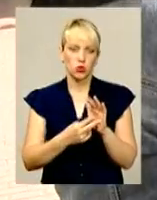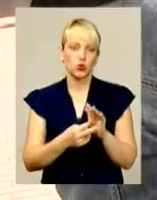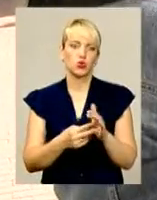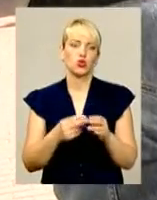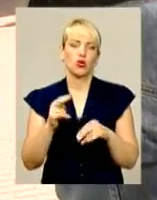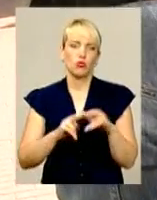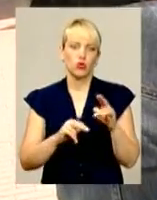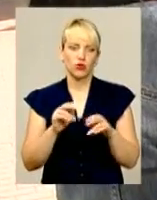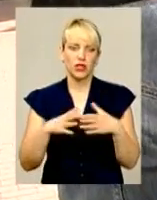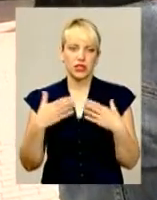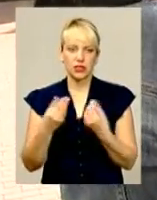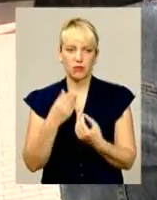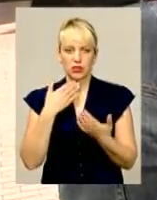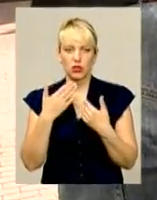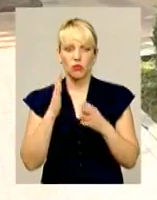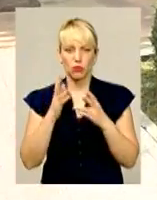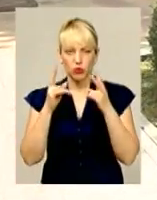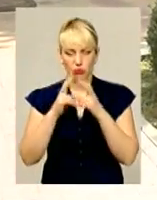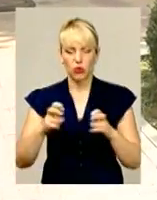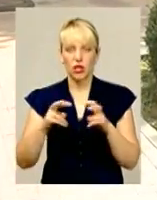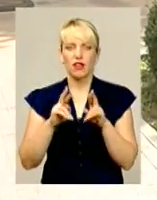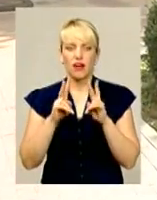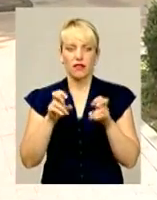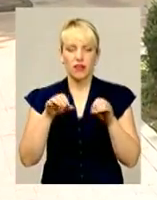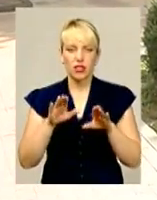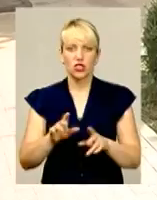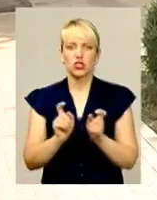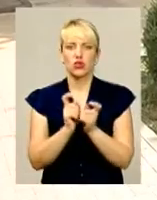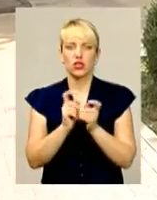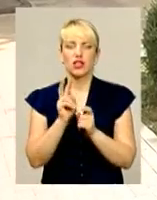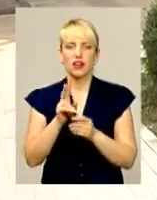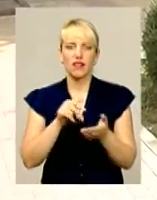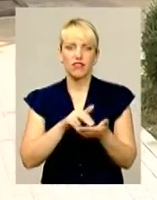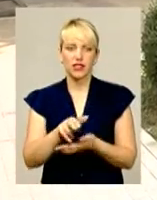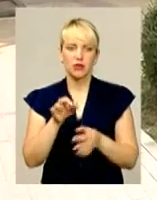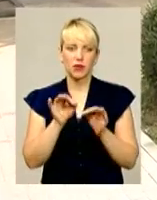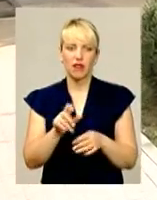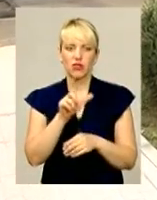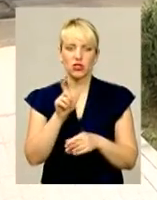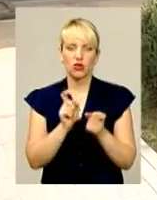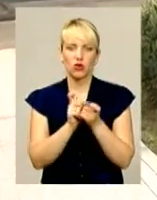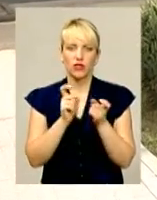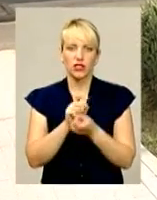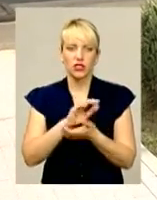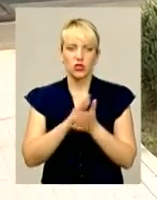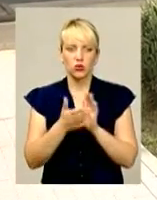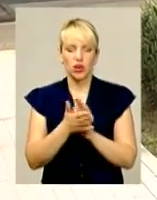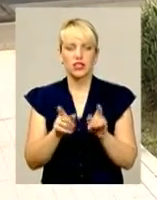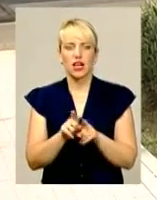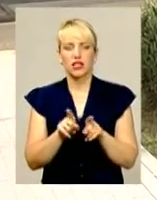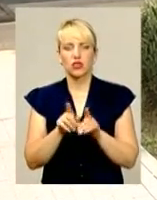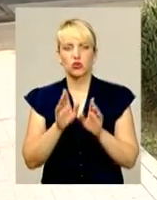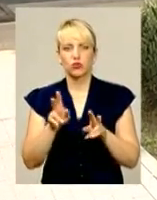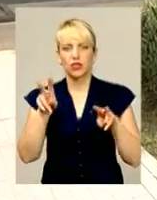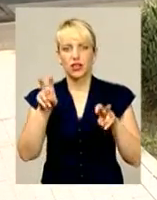вони можуть до нас приходити. Будемо розбирати, як вирішувати конфлікти, як правильно виходити з конфліктних ситуацій. І будемо також, ще